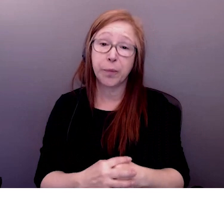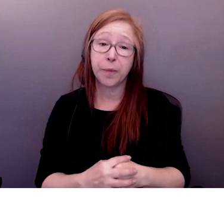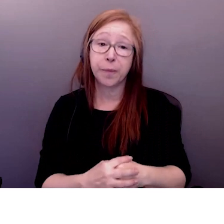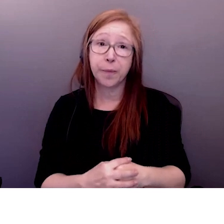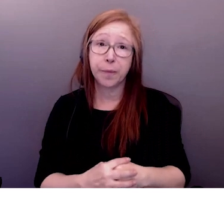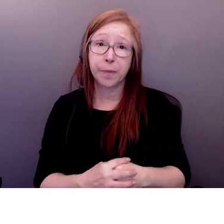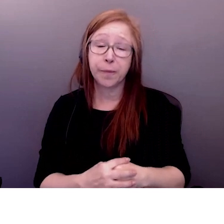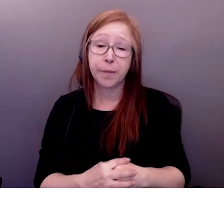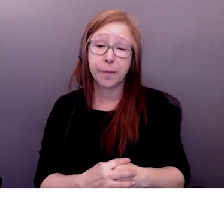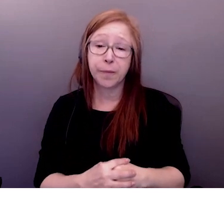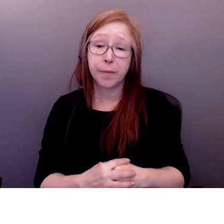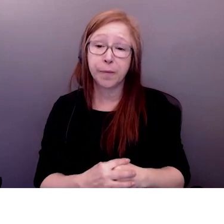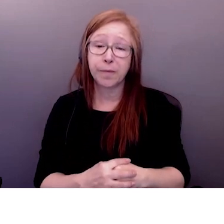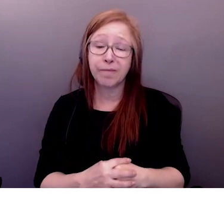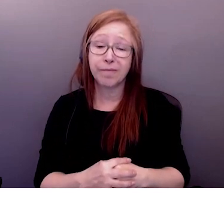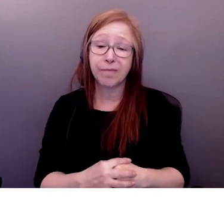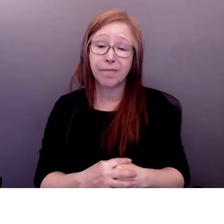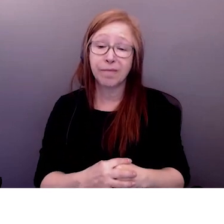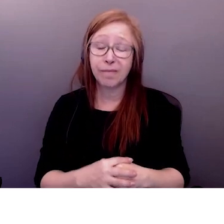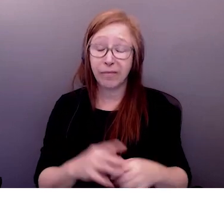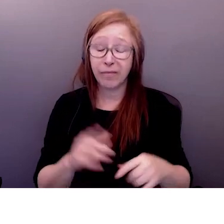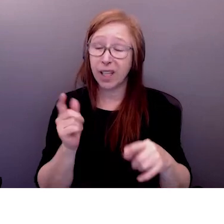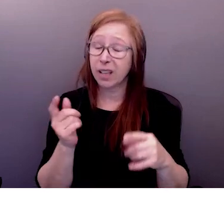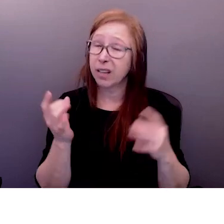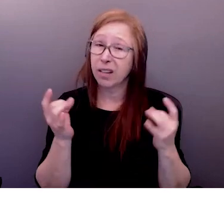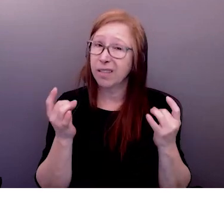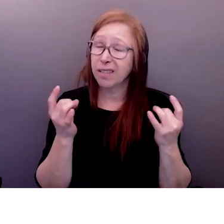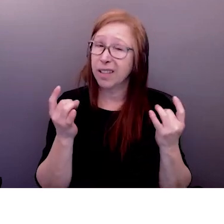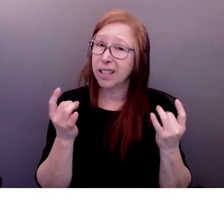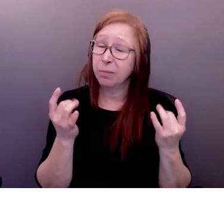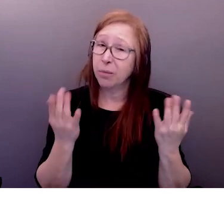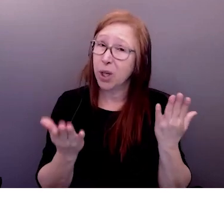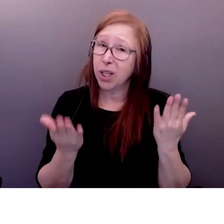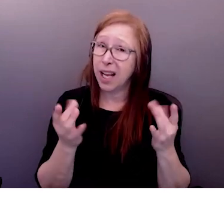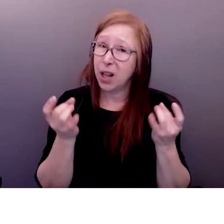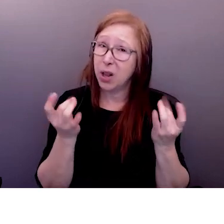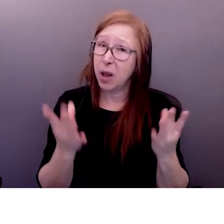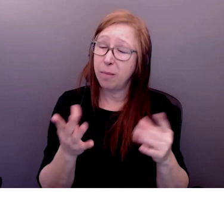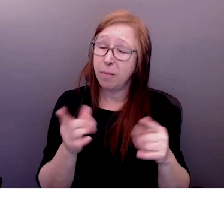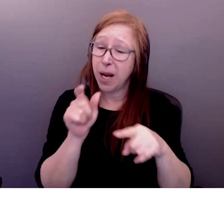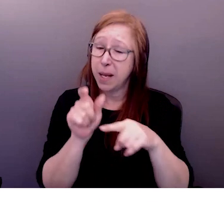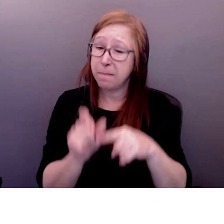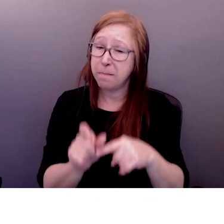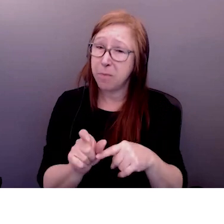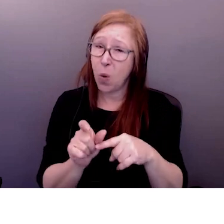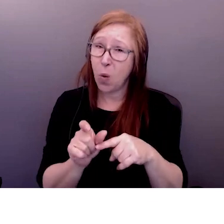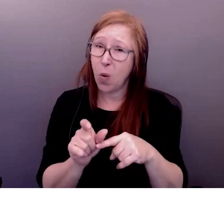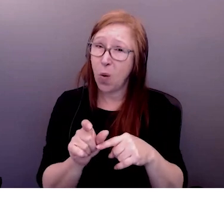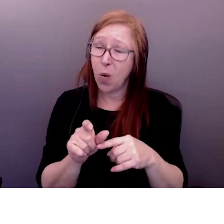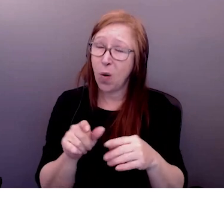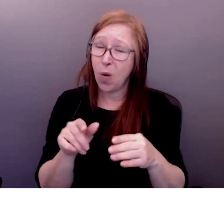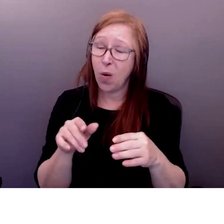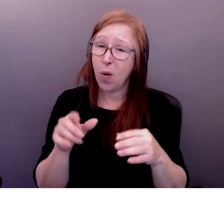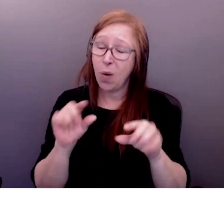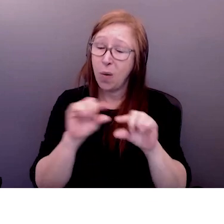ou ce qui vient au plus près c'est d'être chanceux en termes de communauté oui